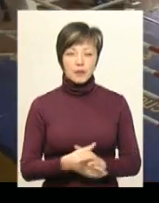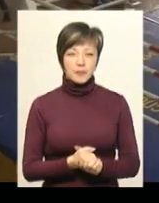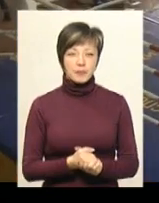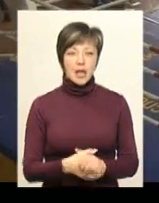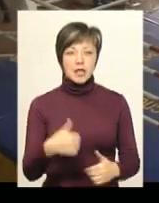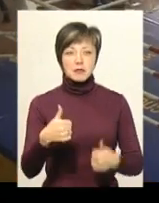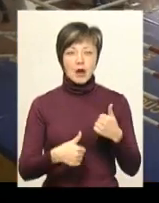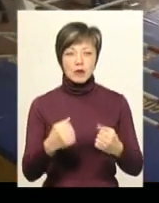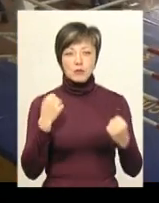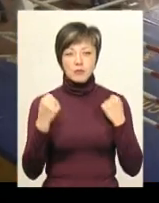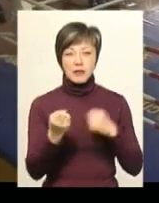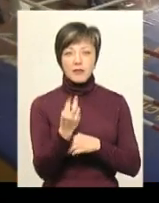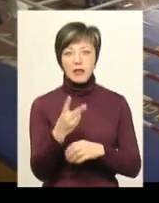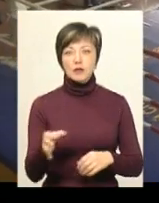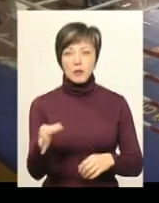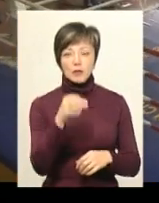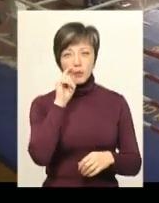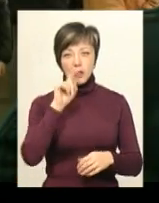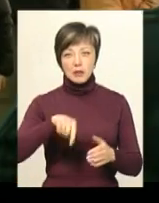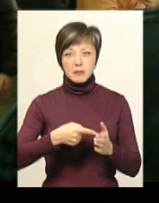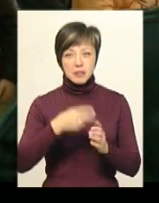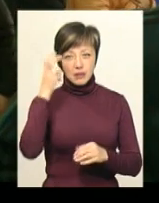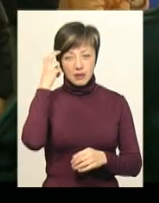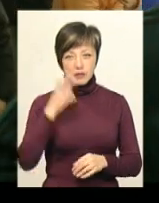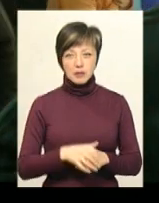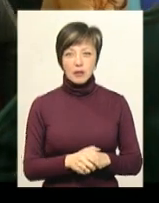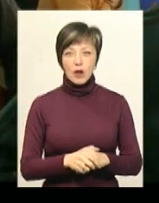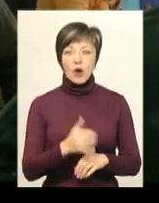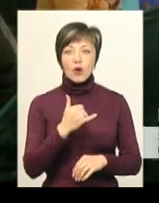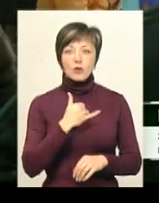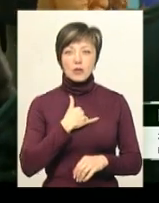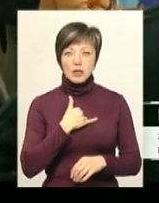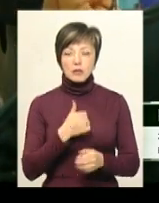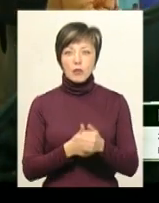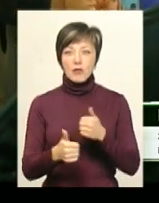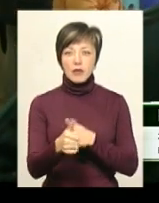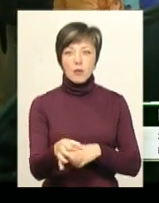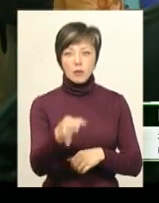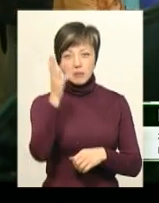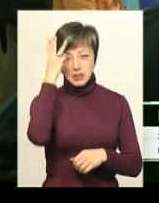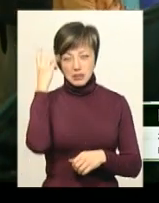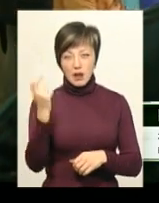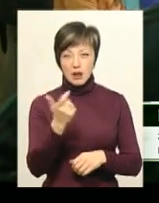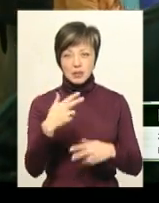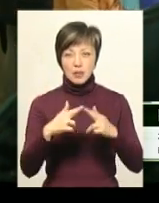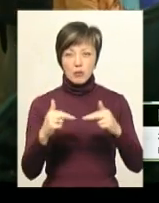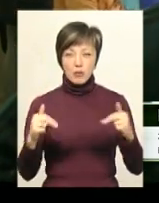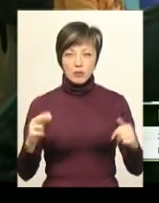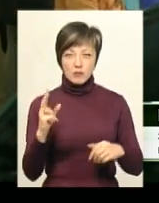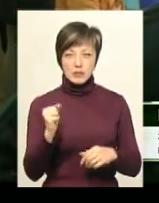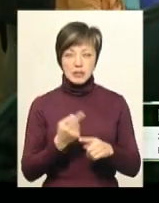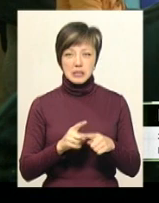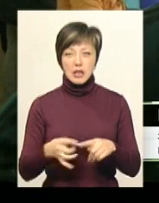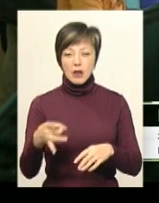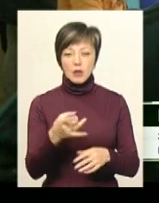Змагаються спортсмени 12 областей України та міста Київ. У нас провідні області – Хмельницька, Харківська, Дніпропетровська. Це